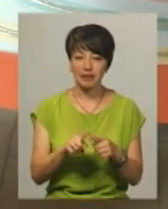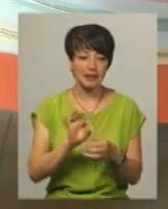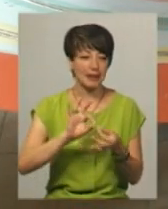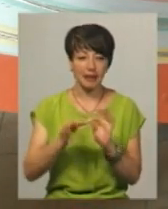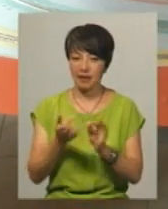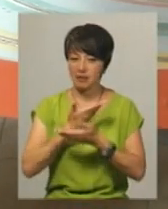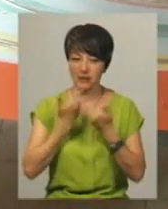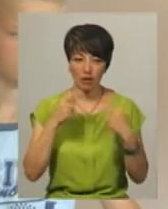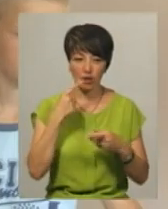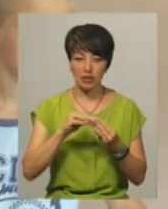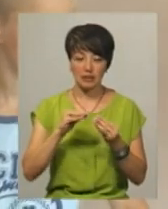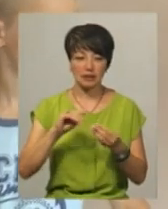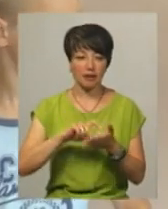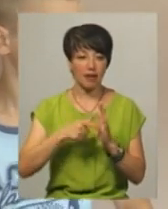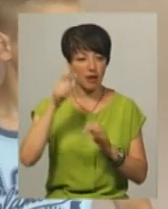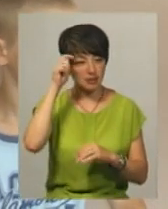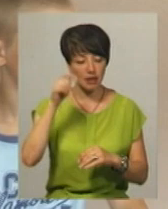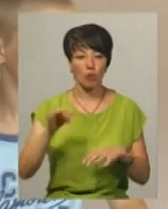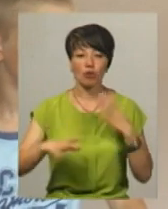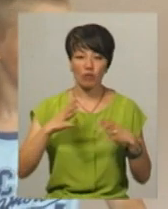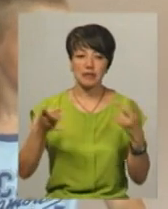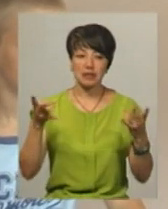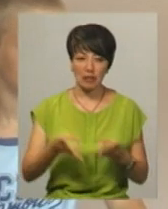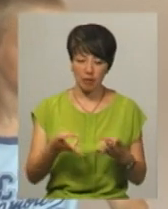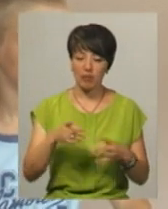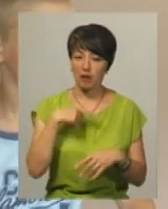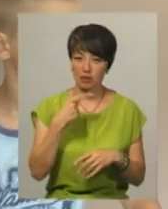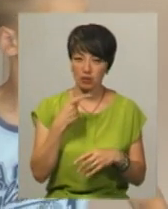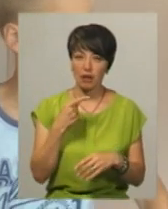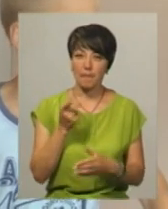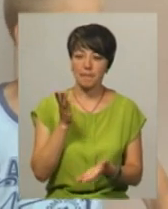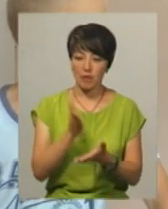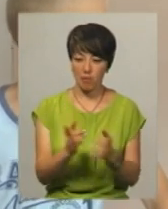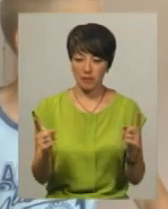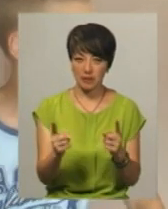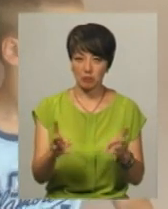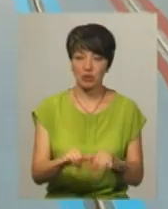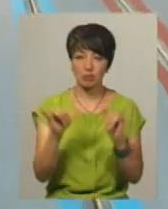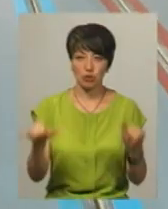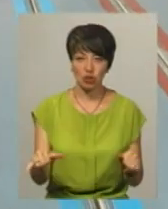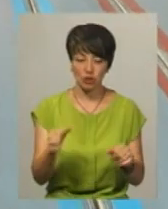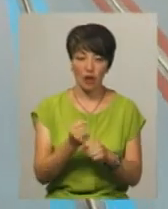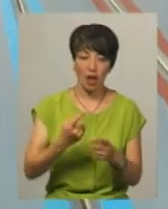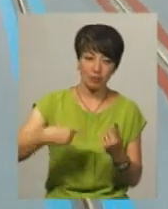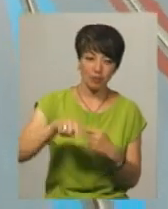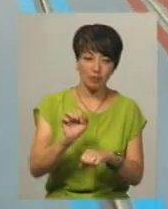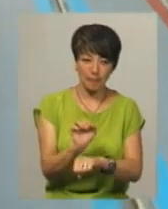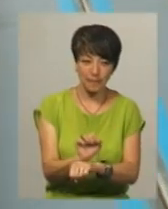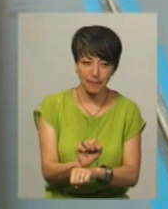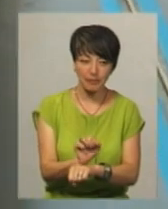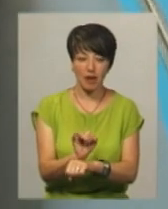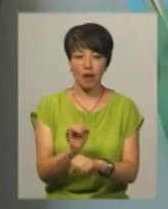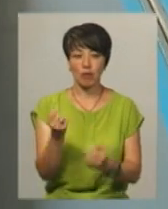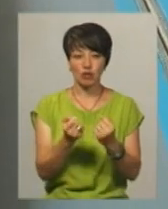складно, каже десятикласник Дмитро Гаврилюк. Та потренуватися треба. За його словами, на прямому відрізку слід збільшити швидкість на віражах, пригальмовувати,